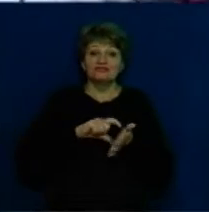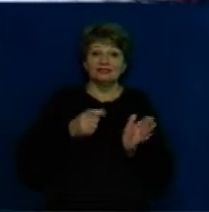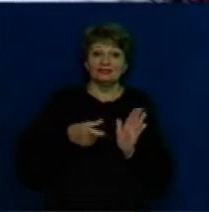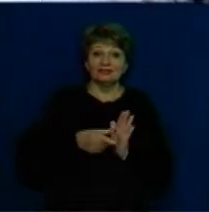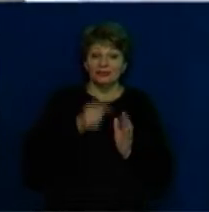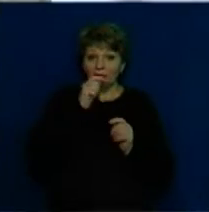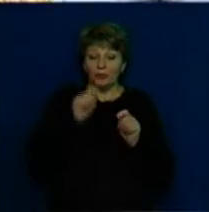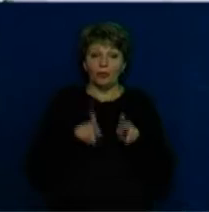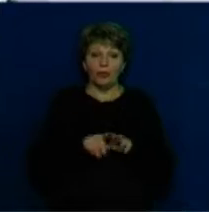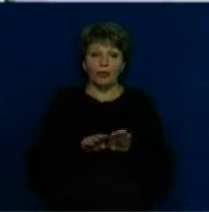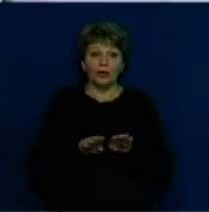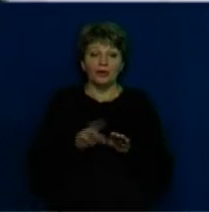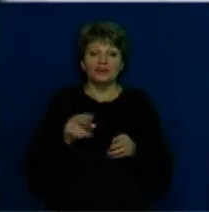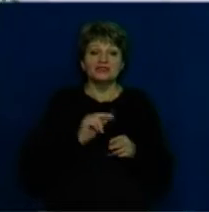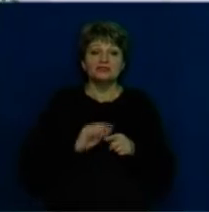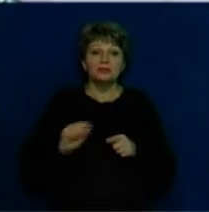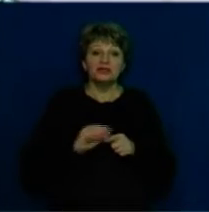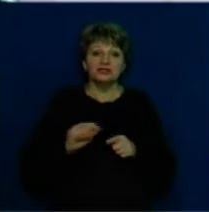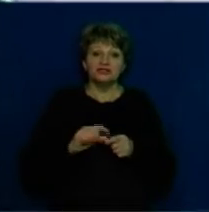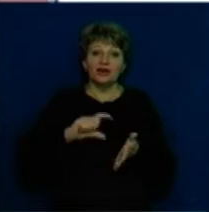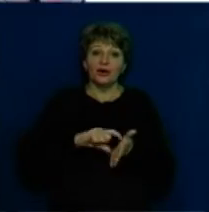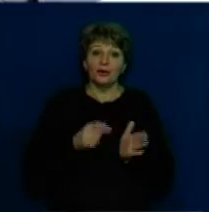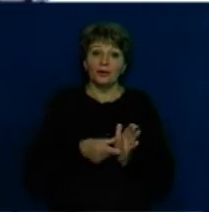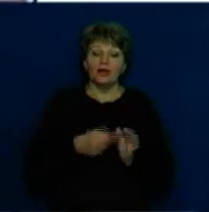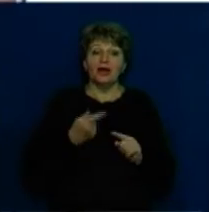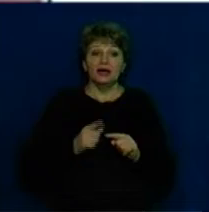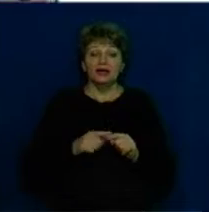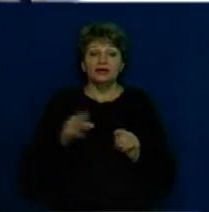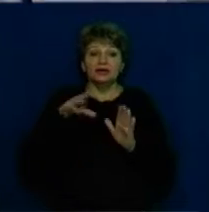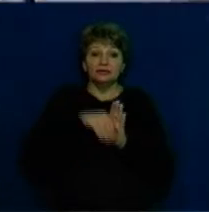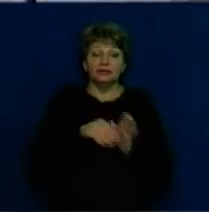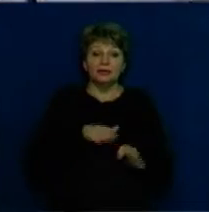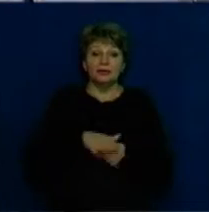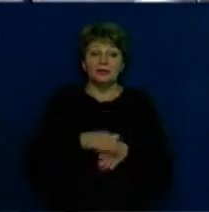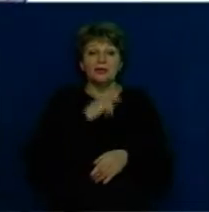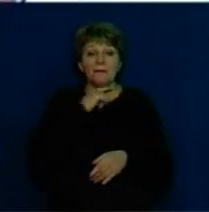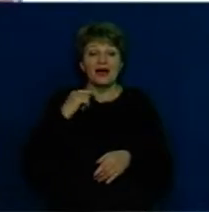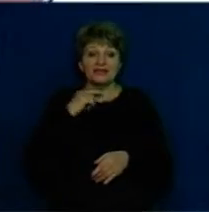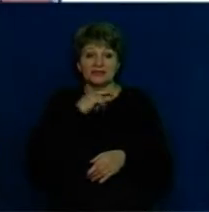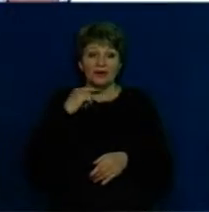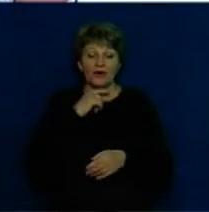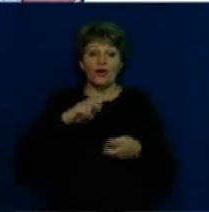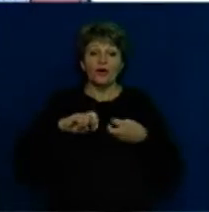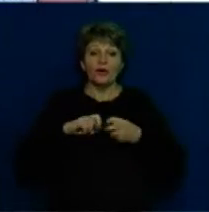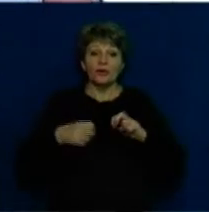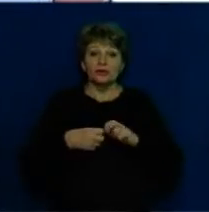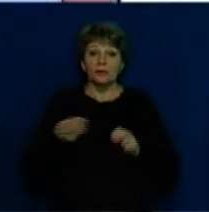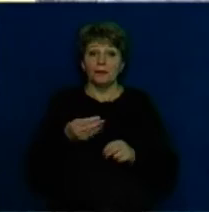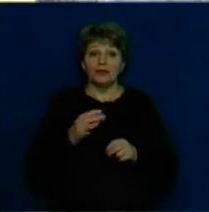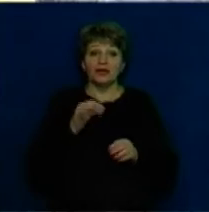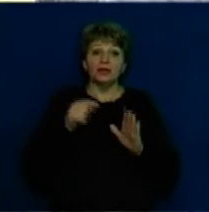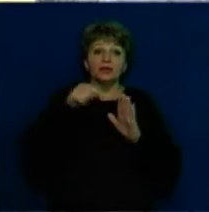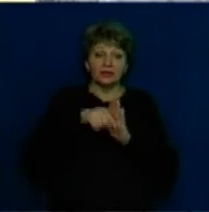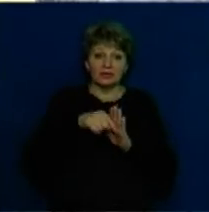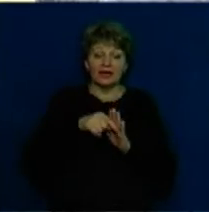зі сірнякову коробку. Сам наповнювач, це м'ясокісткове борошно, спресоване всередині, знаходиться вакцина.